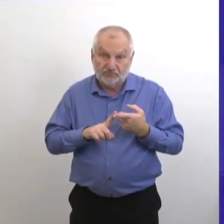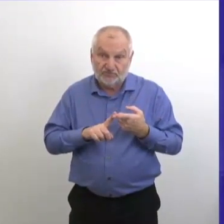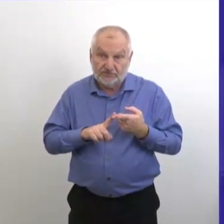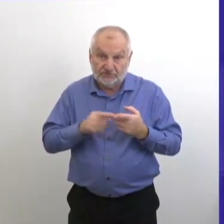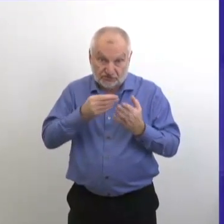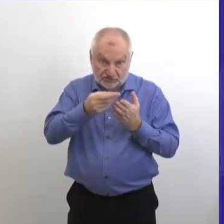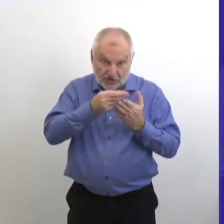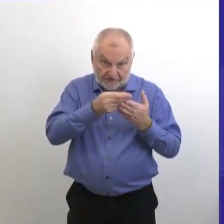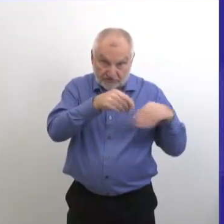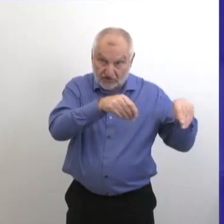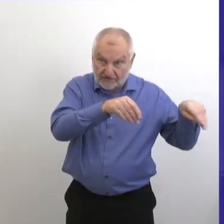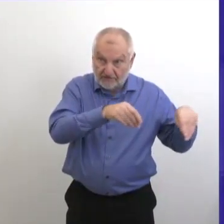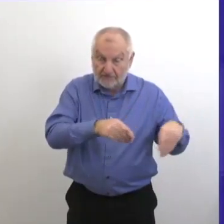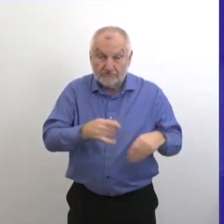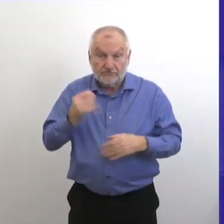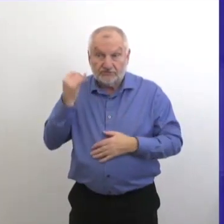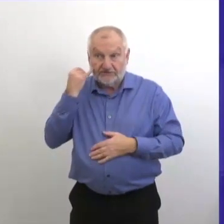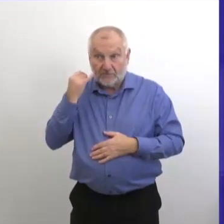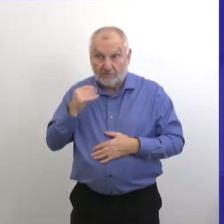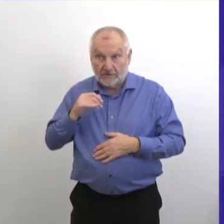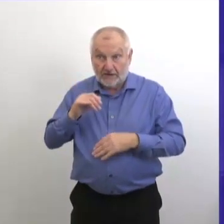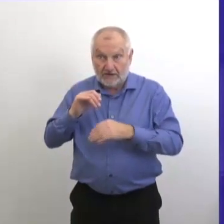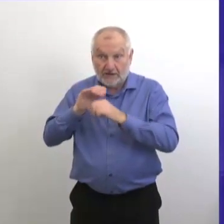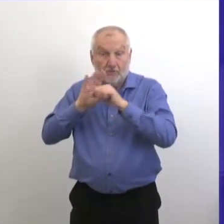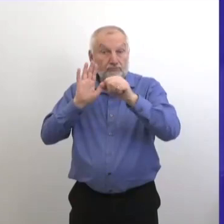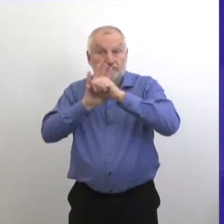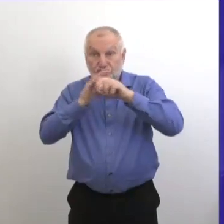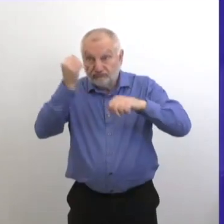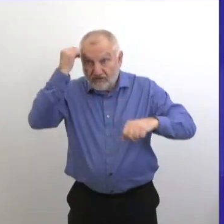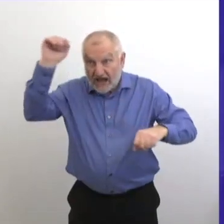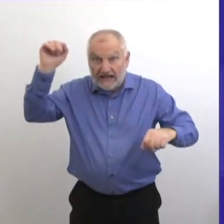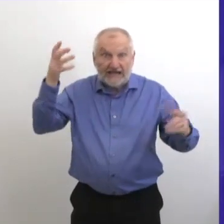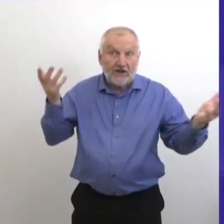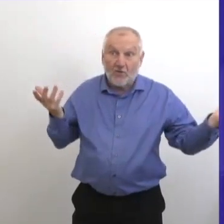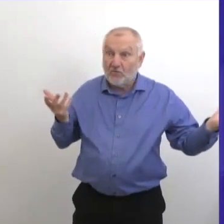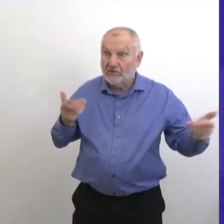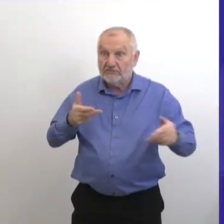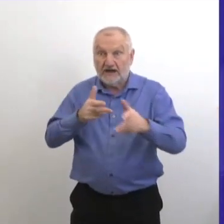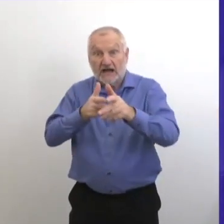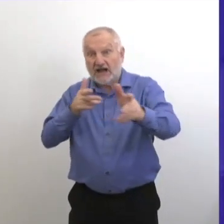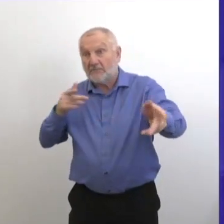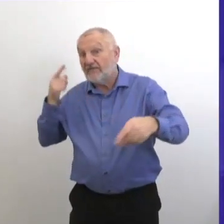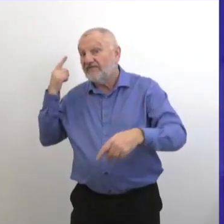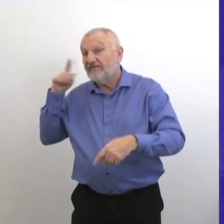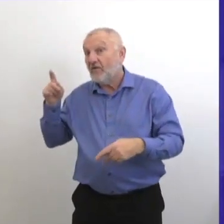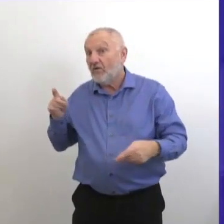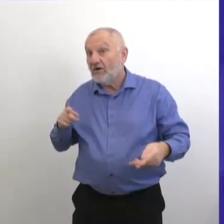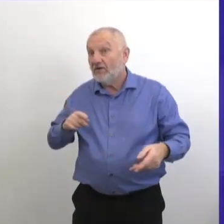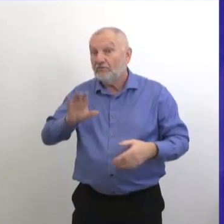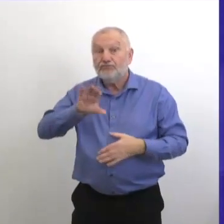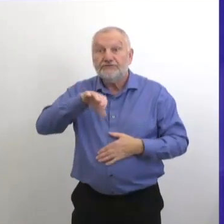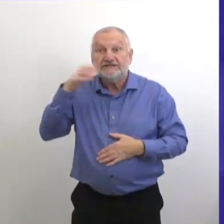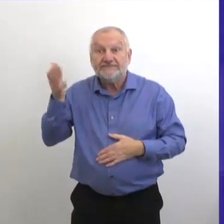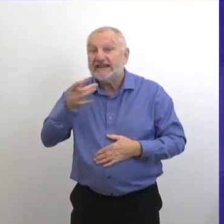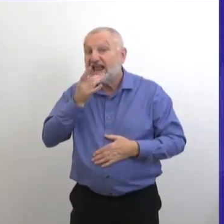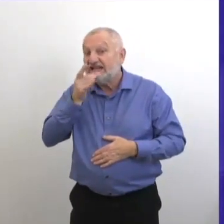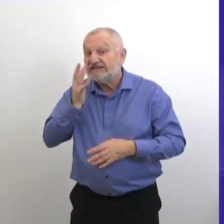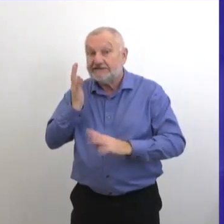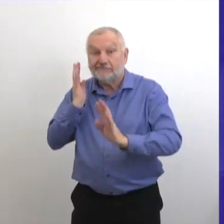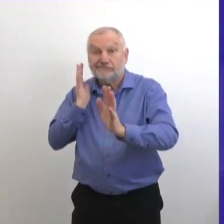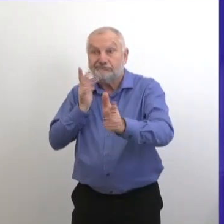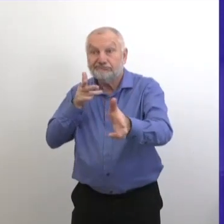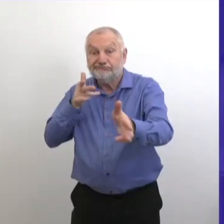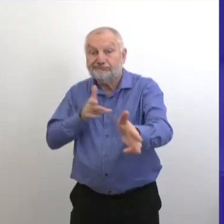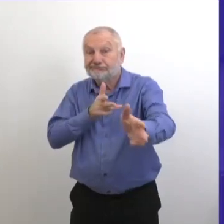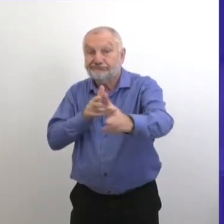Alors, lorsqu'on parle, par exemple, d'une manifestation pour voir des lumières de Noël, ça, c des événements qui sont différents d